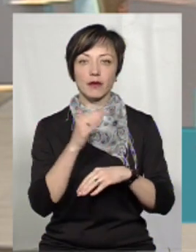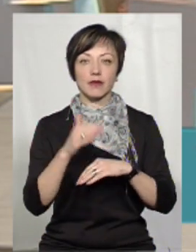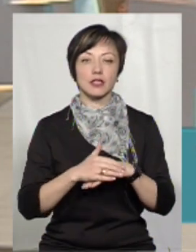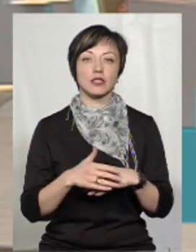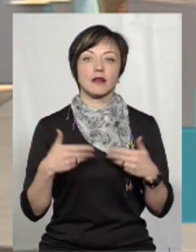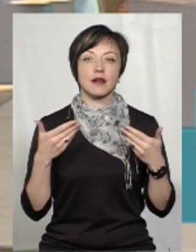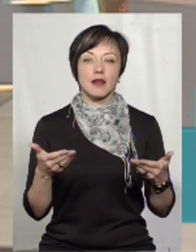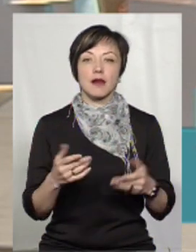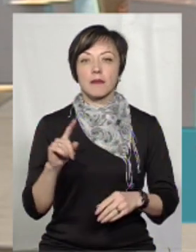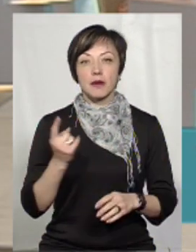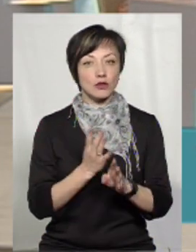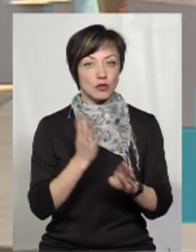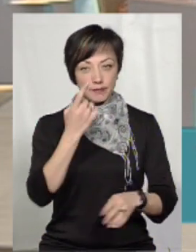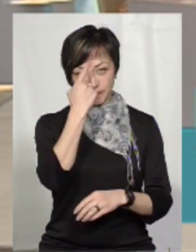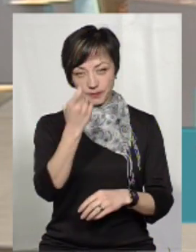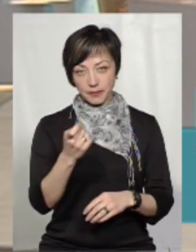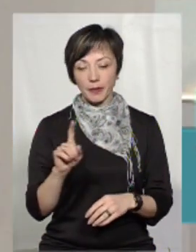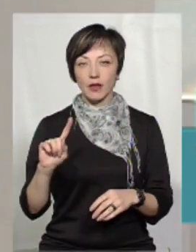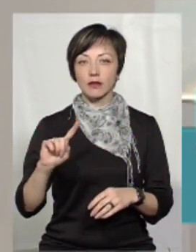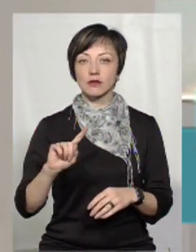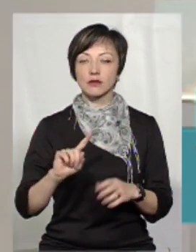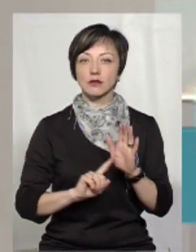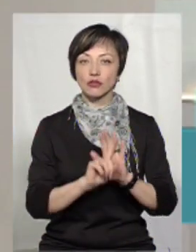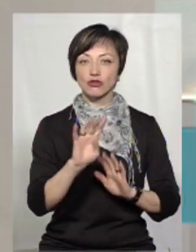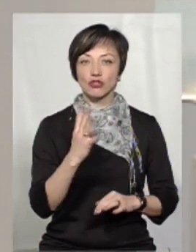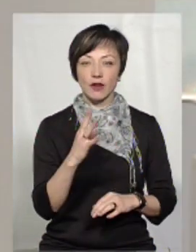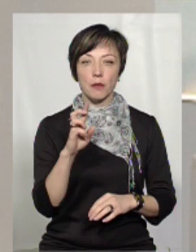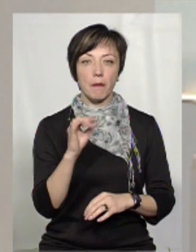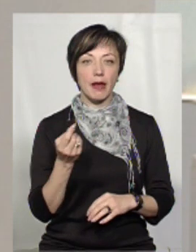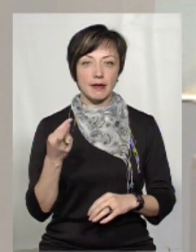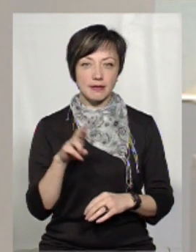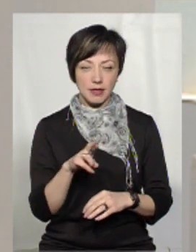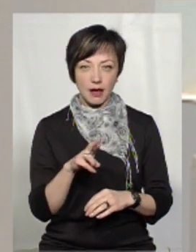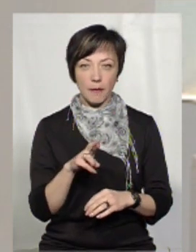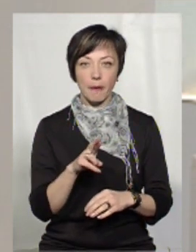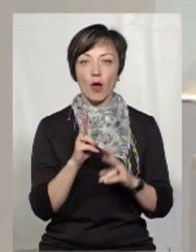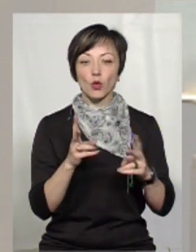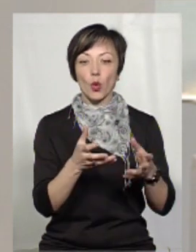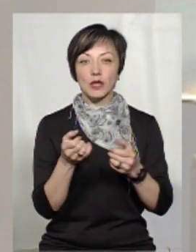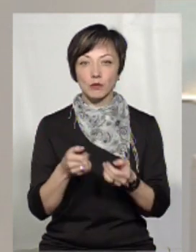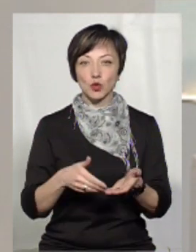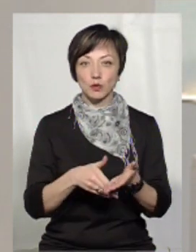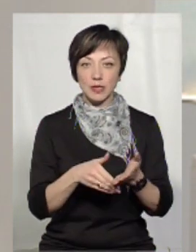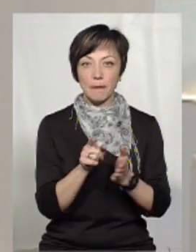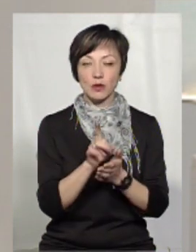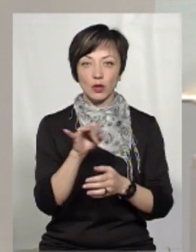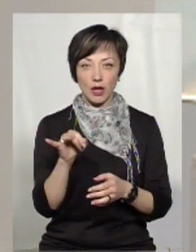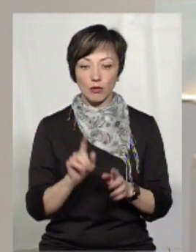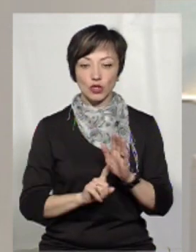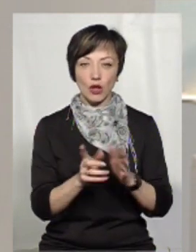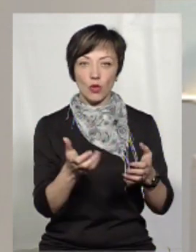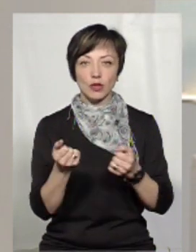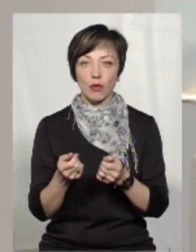Насамперед наголошу, що з 4 березня субсидіанти-пенсіонери розпочали отримувати субсидії